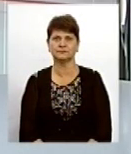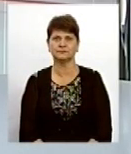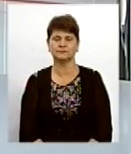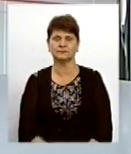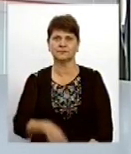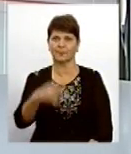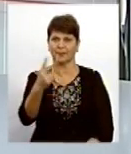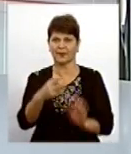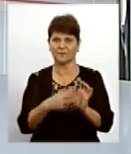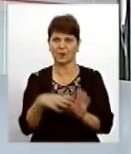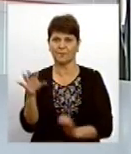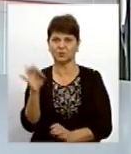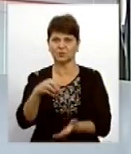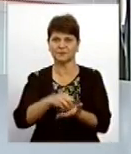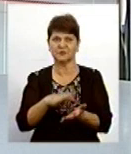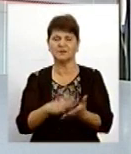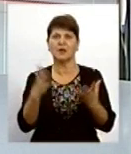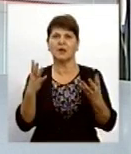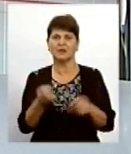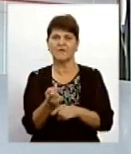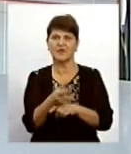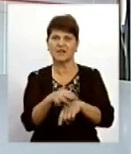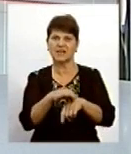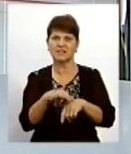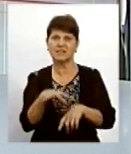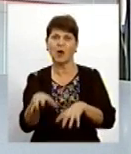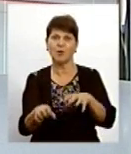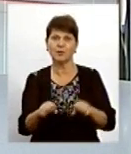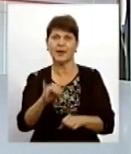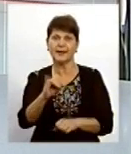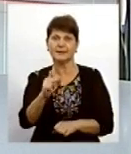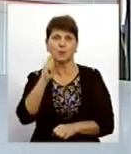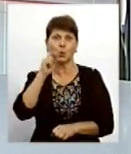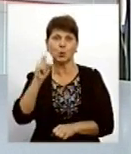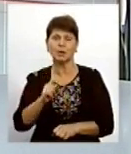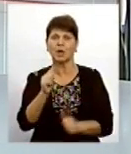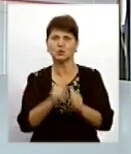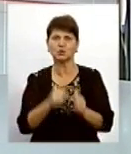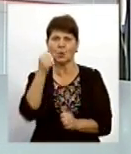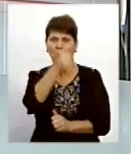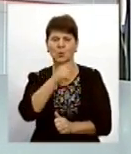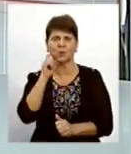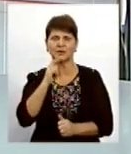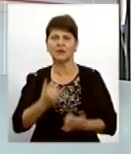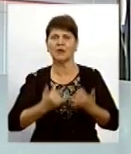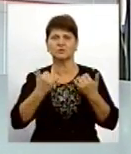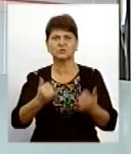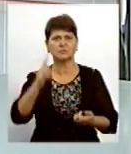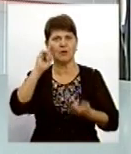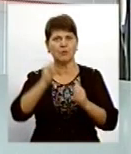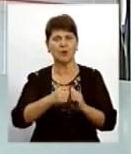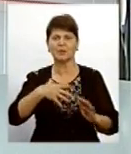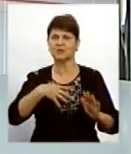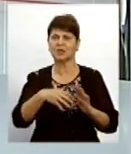28 жовтня відзначають день вигнання нацистських окупантів із України. Щороку вінничани вшановують пам'ять загиблих